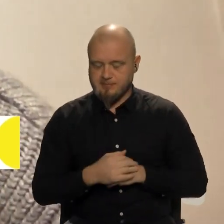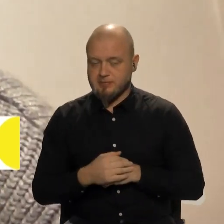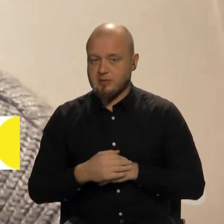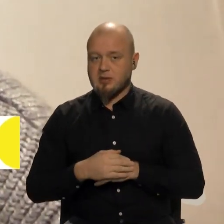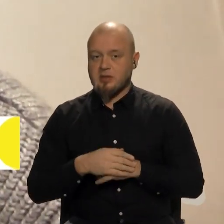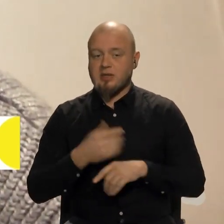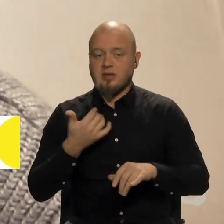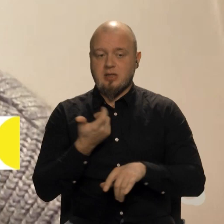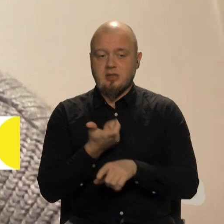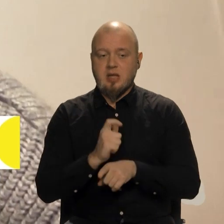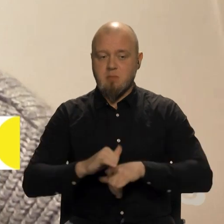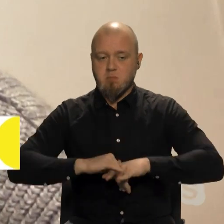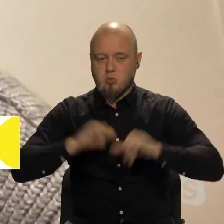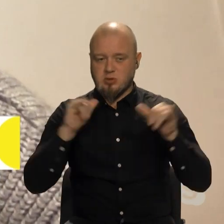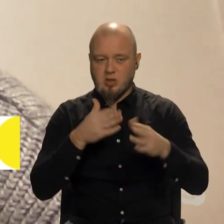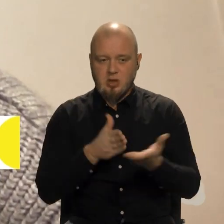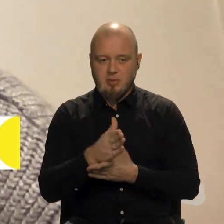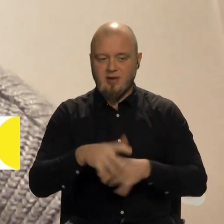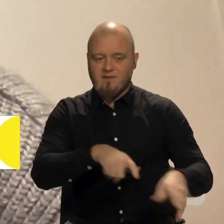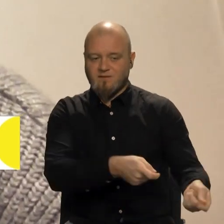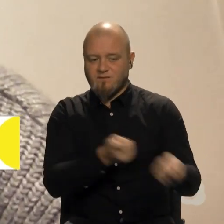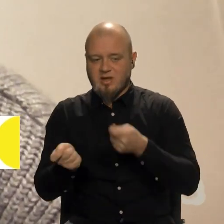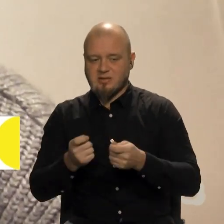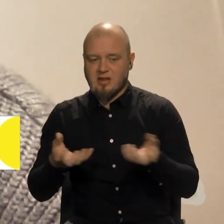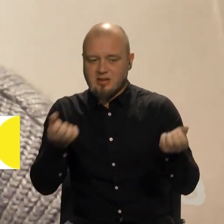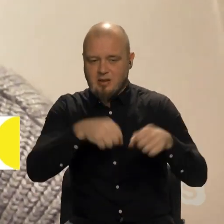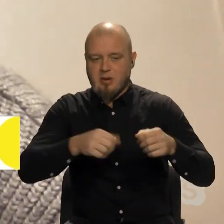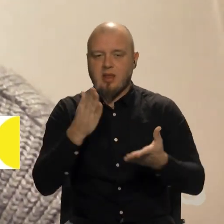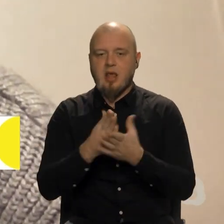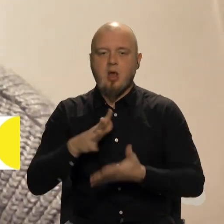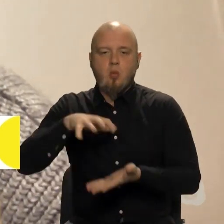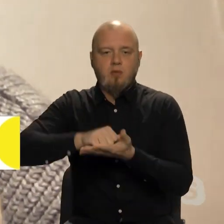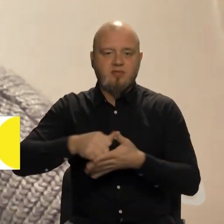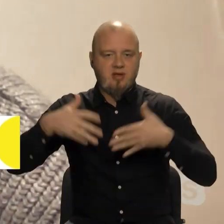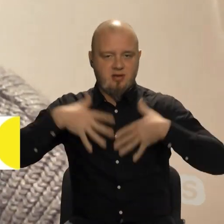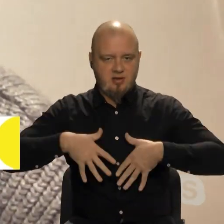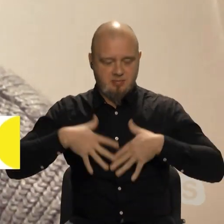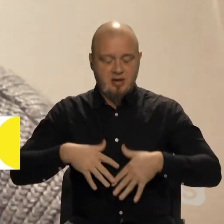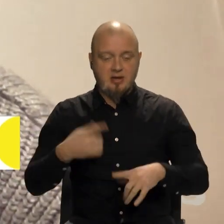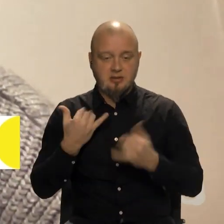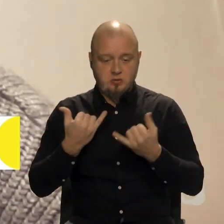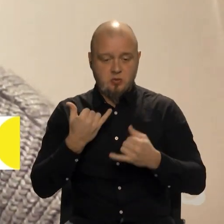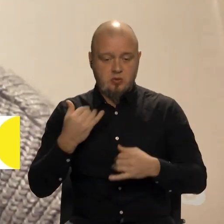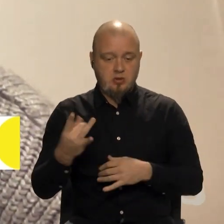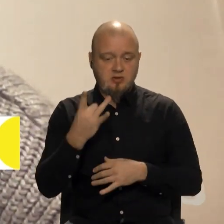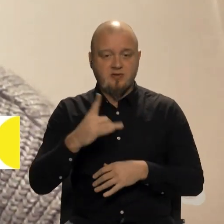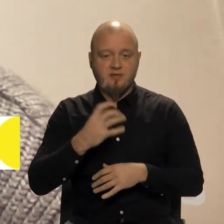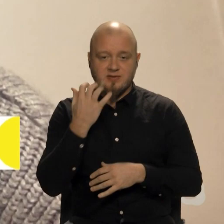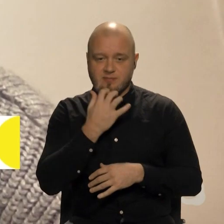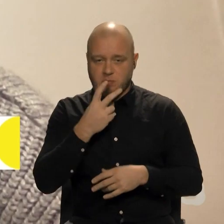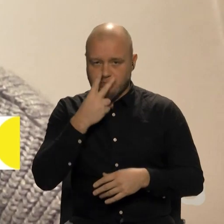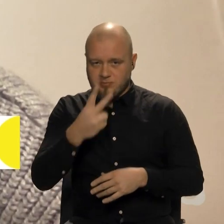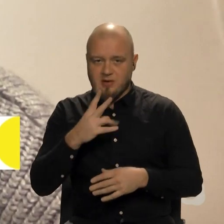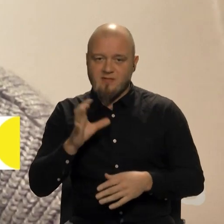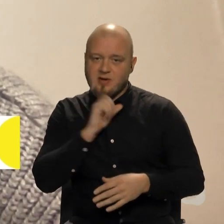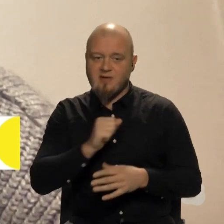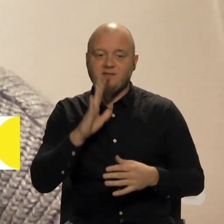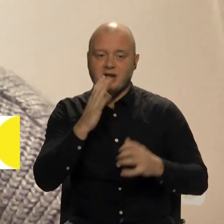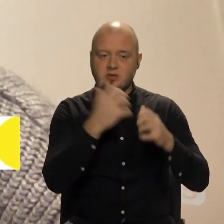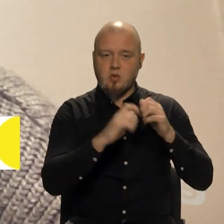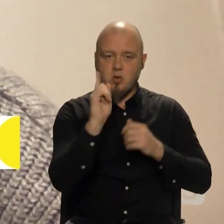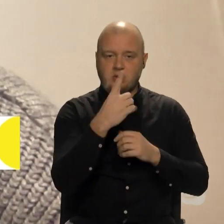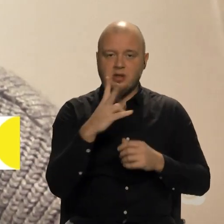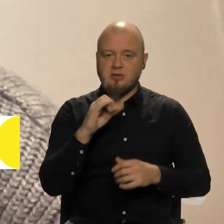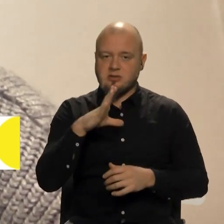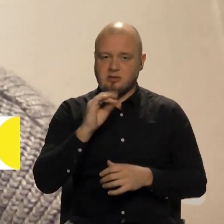Найпоширенішим напрямком вивезення награбованого є окупований Крим. Цього разу у Сімферополі помітили вкрадений у Херсонській області